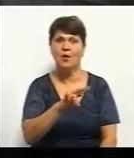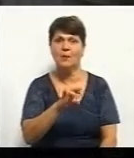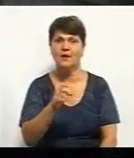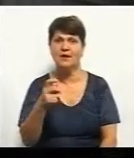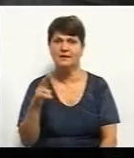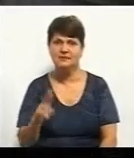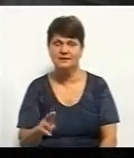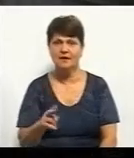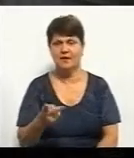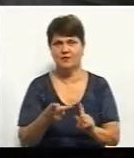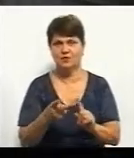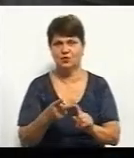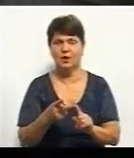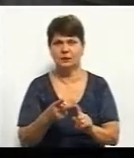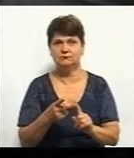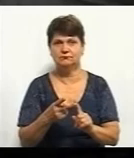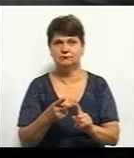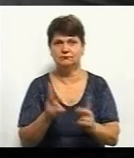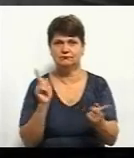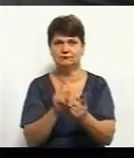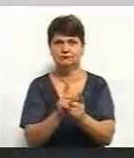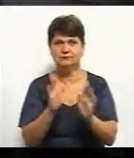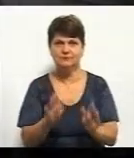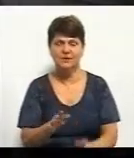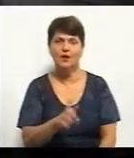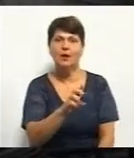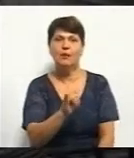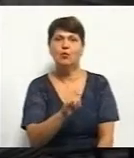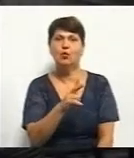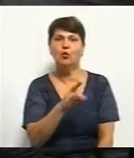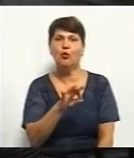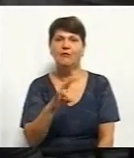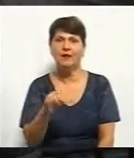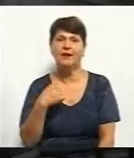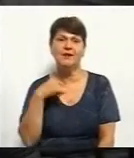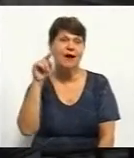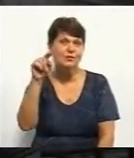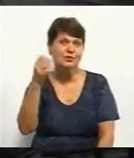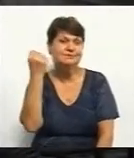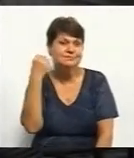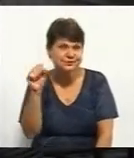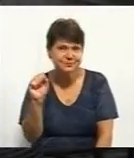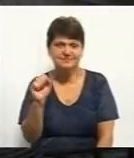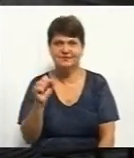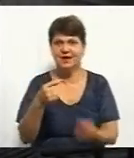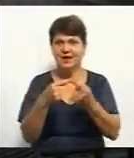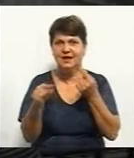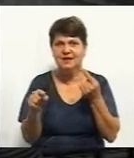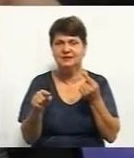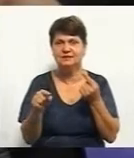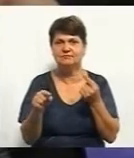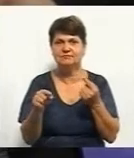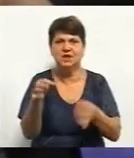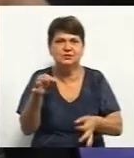Буковель, опенкап, отримав перемогу. Тоді я його переміг. Розрізним рішенням